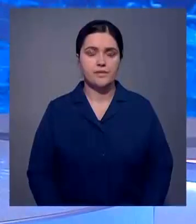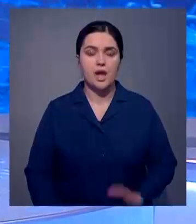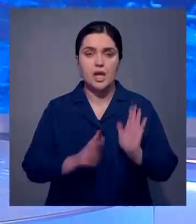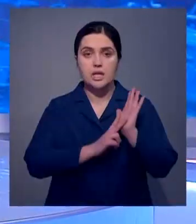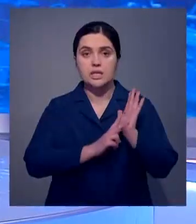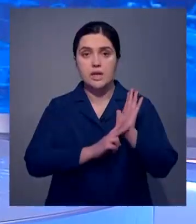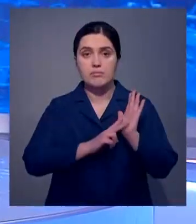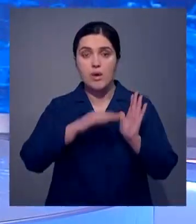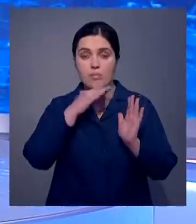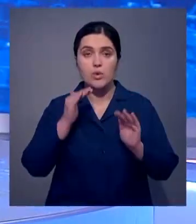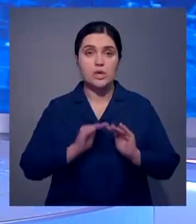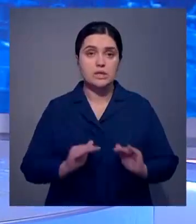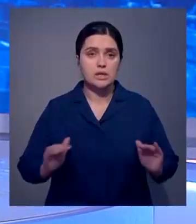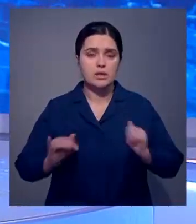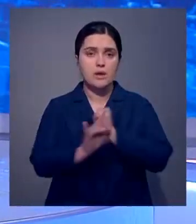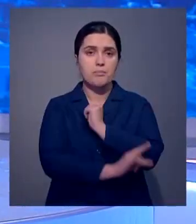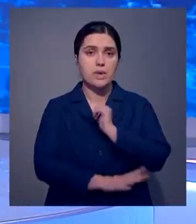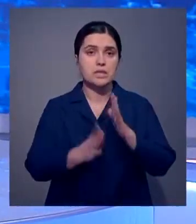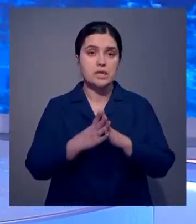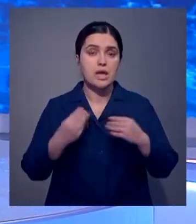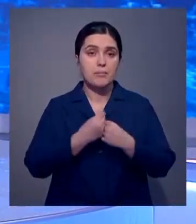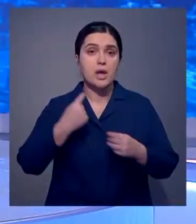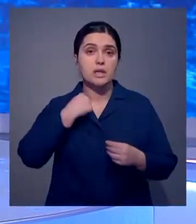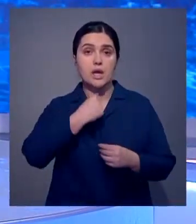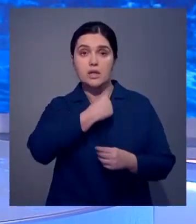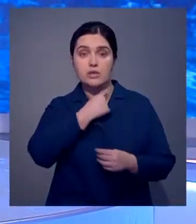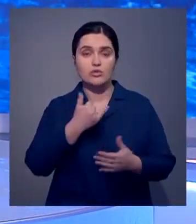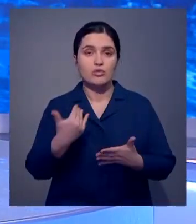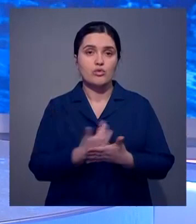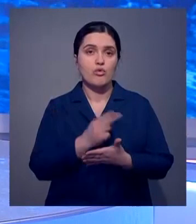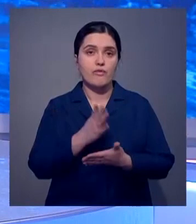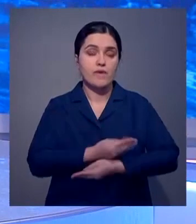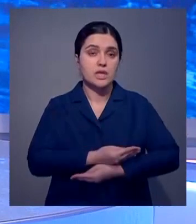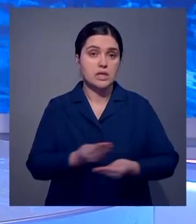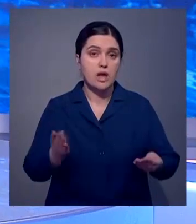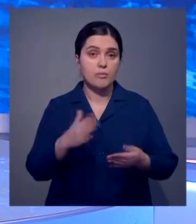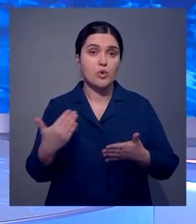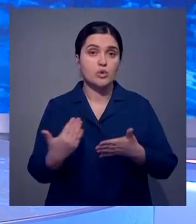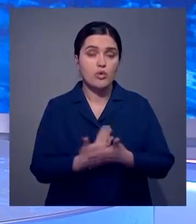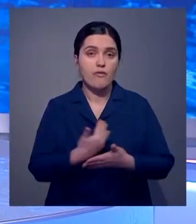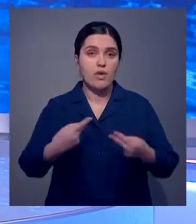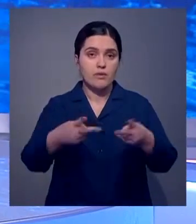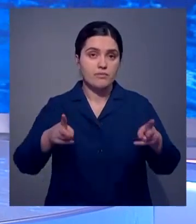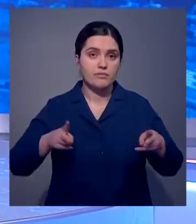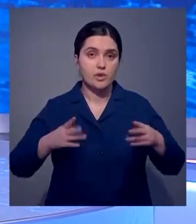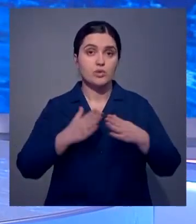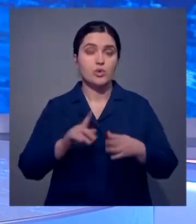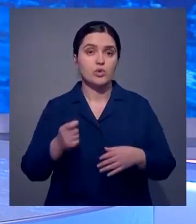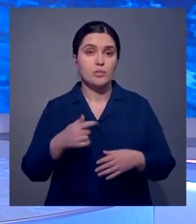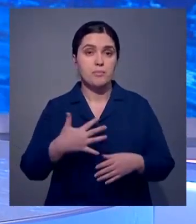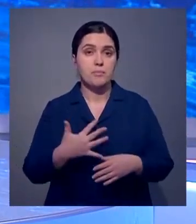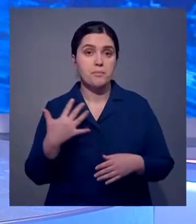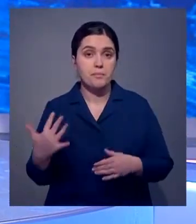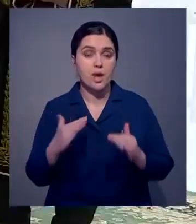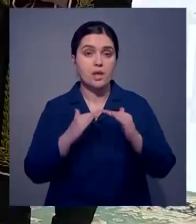70 многодетных и малообеспеченных семей в Талдыкургане стали новоселами. Теперь они будут жить в новом коттеджем-городке. Ключи от